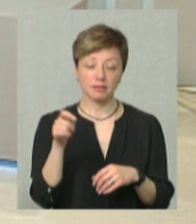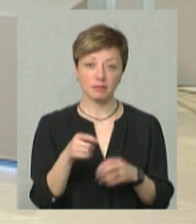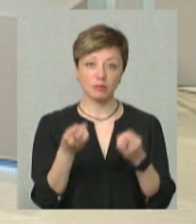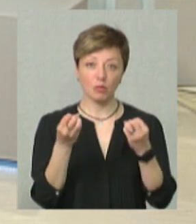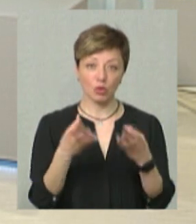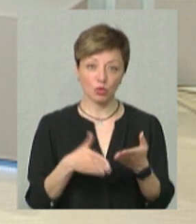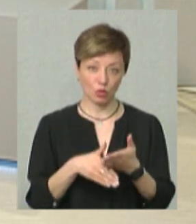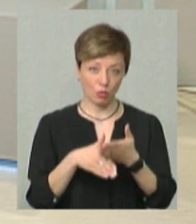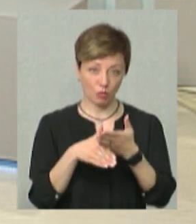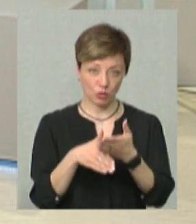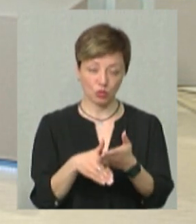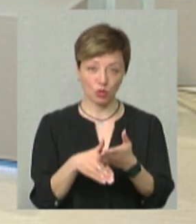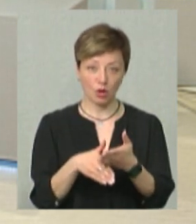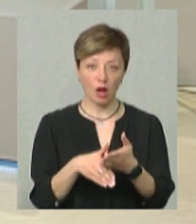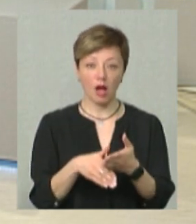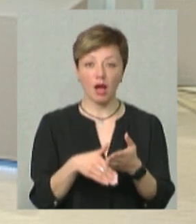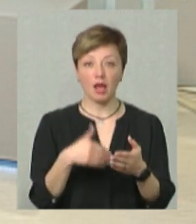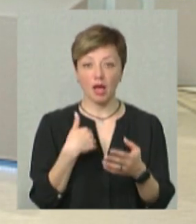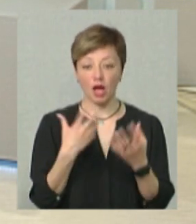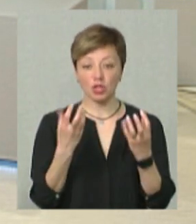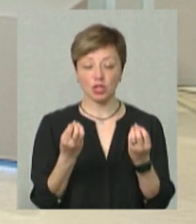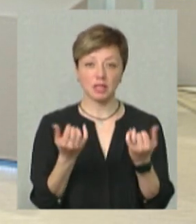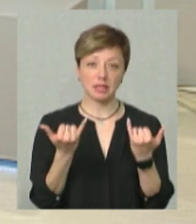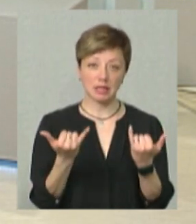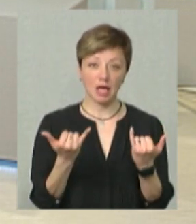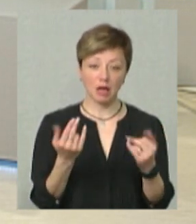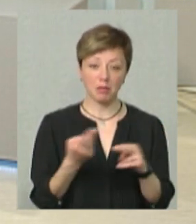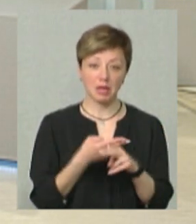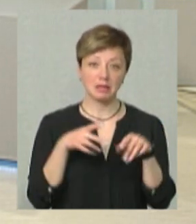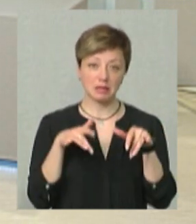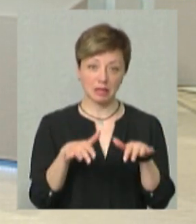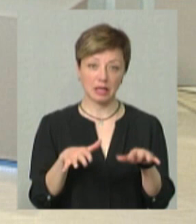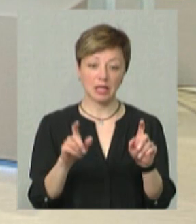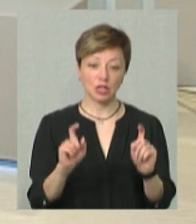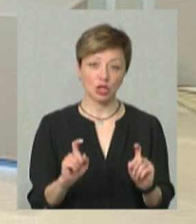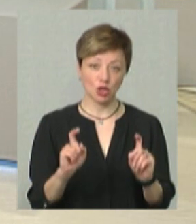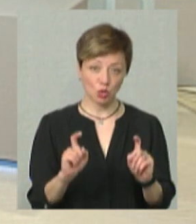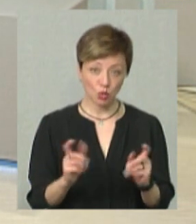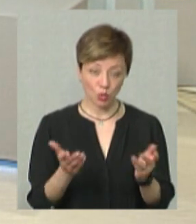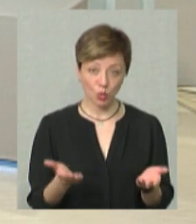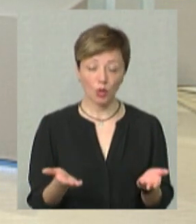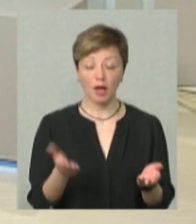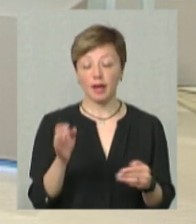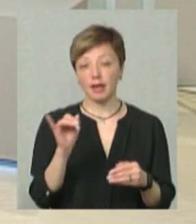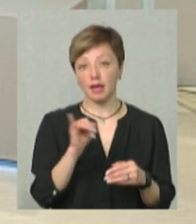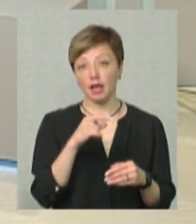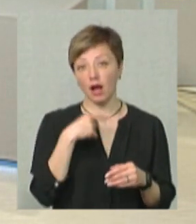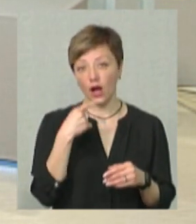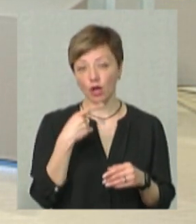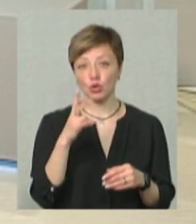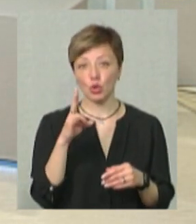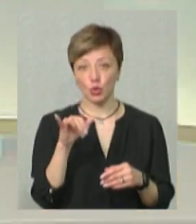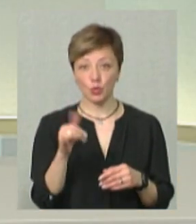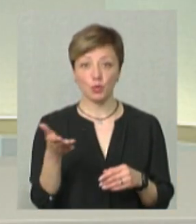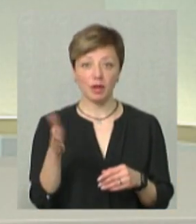просто допоможу». Ну, щось. Я зараз без діла сижу, ну, реально, і кажуть, «Ну,